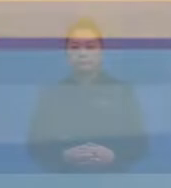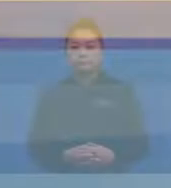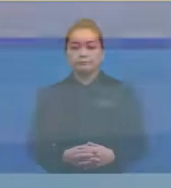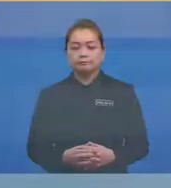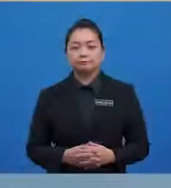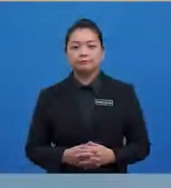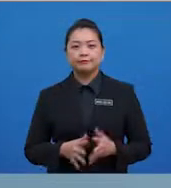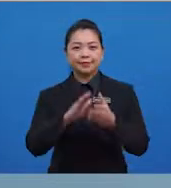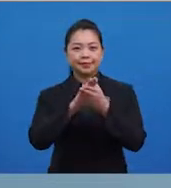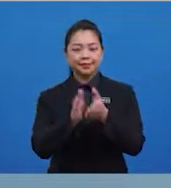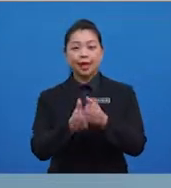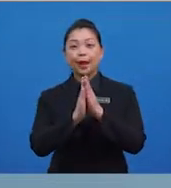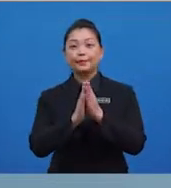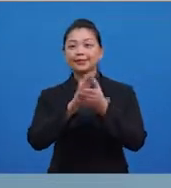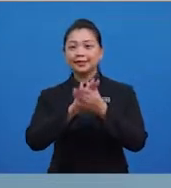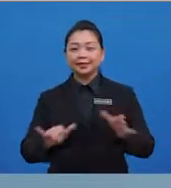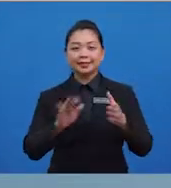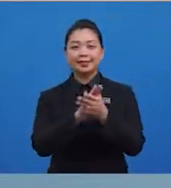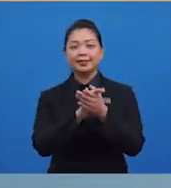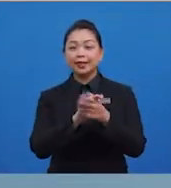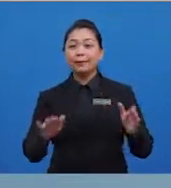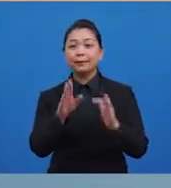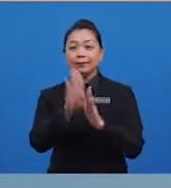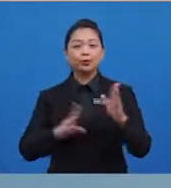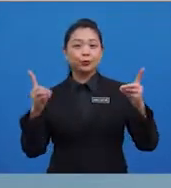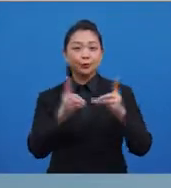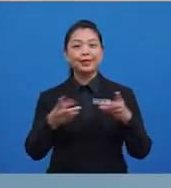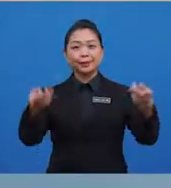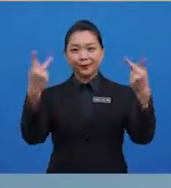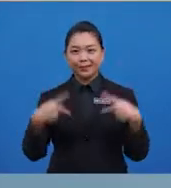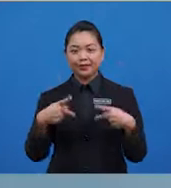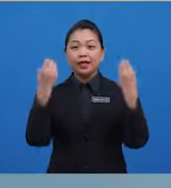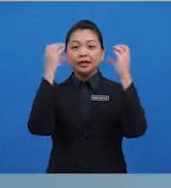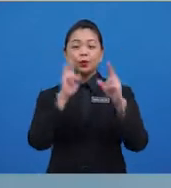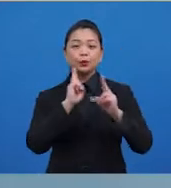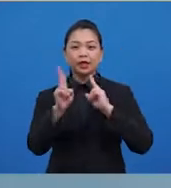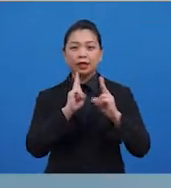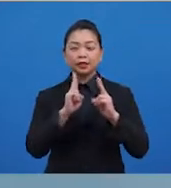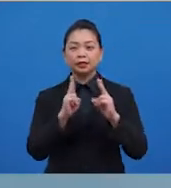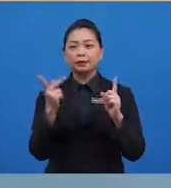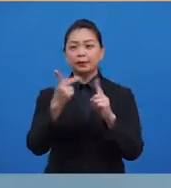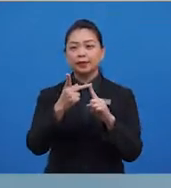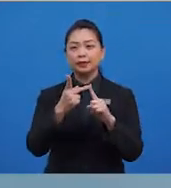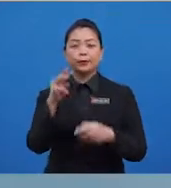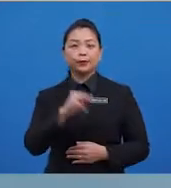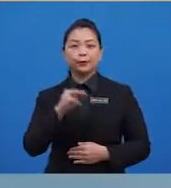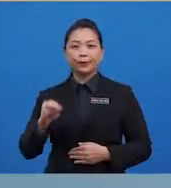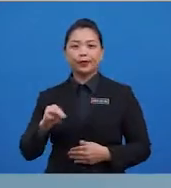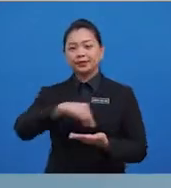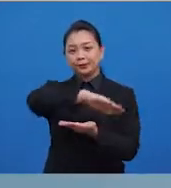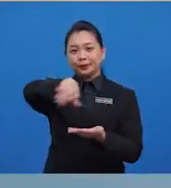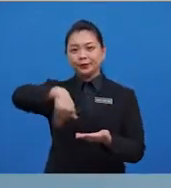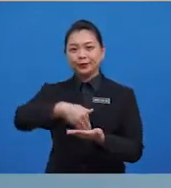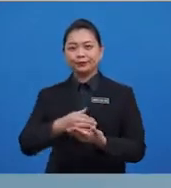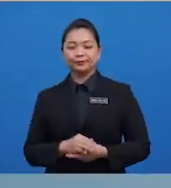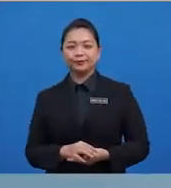Salam sejahtera dan selamat berjumpa kembali. Cikgu ucapkan kepada murid-murid sekalian.